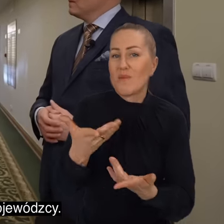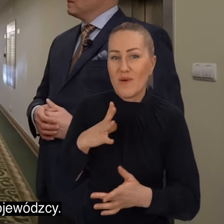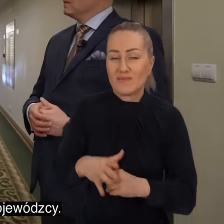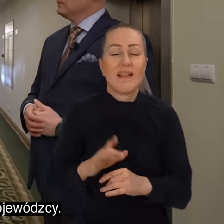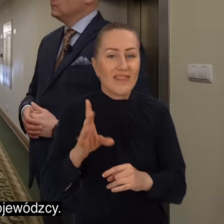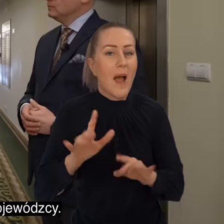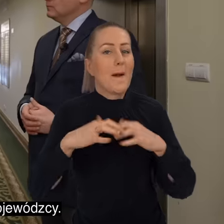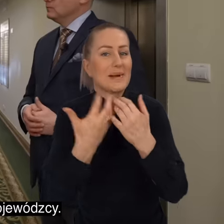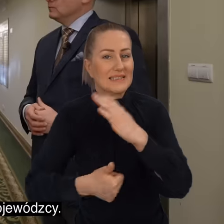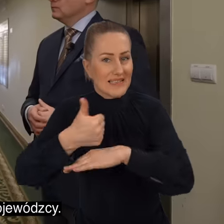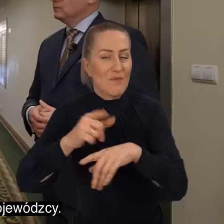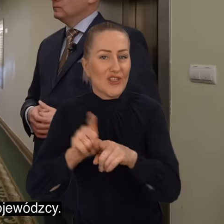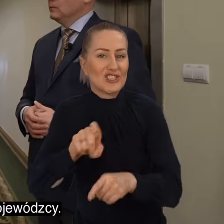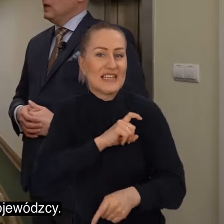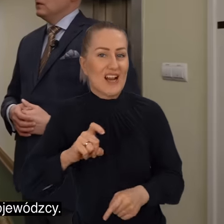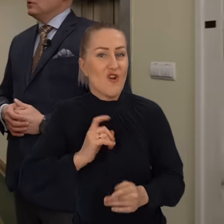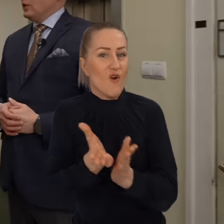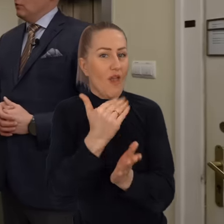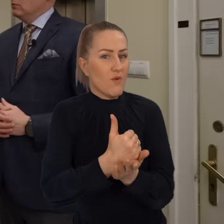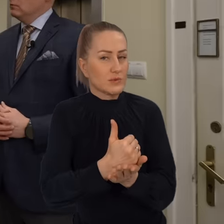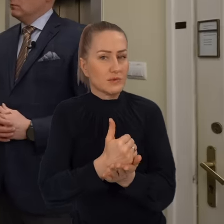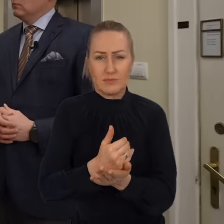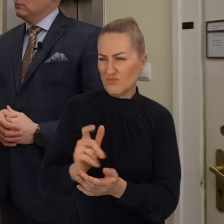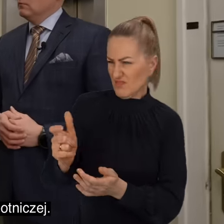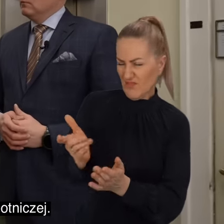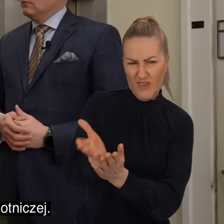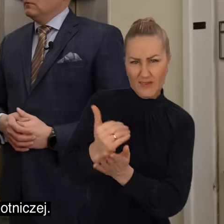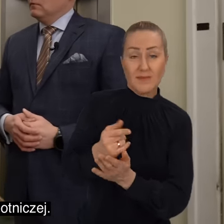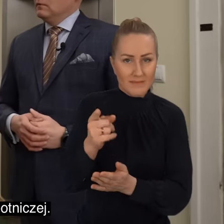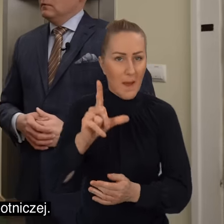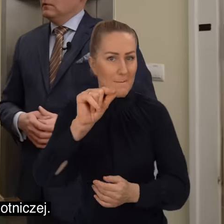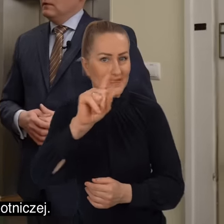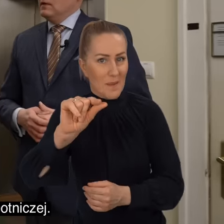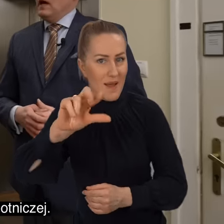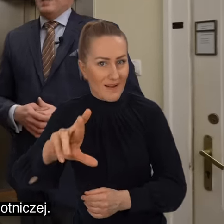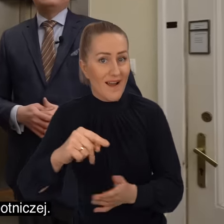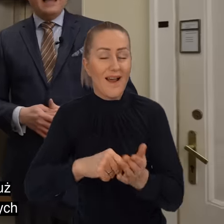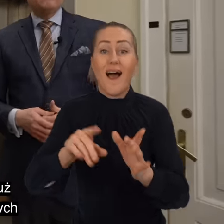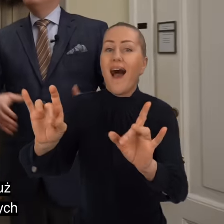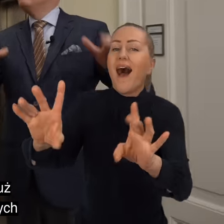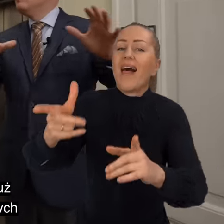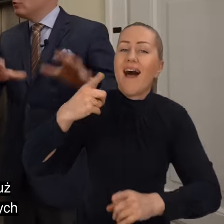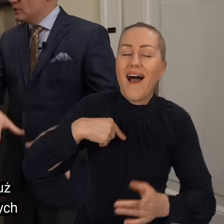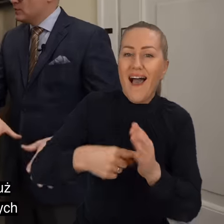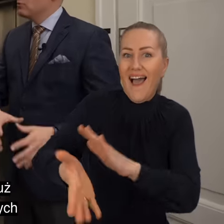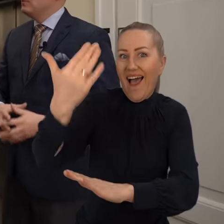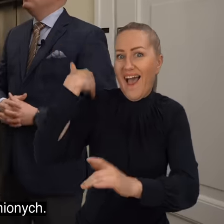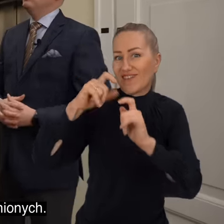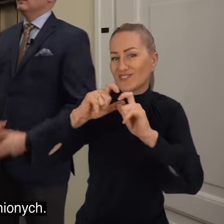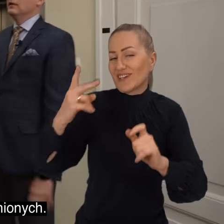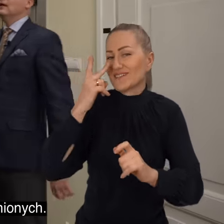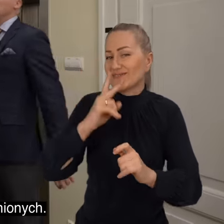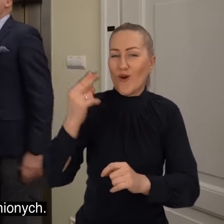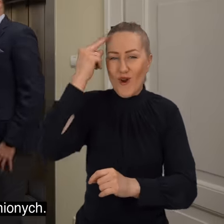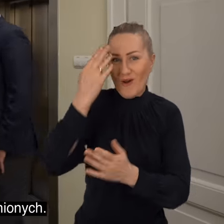sejmu i sekretarze wojewódzcy. Czego? Polskiej Zjednoczonej Partii Obytniczej. Ach tak, bo my mówimy już o czasach słusznie